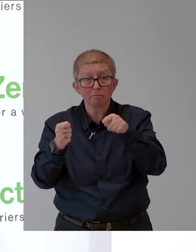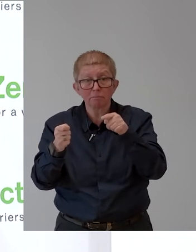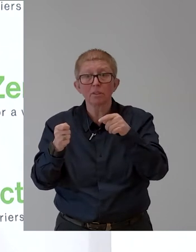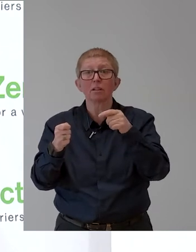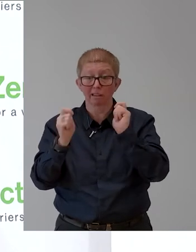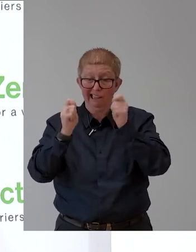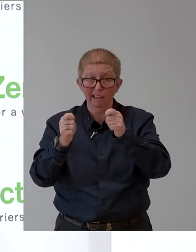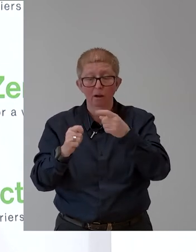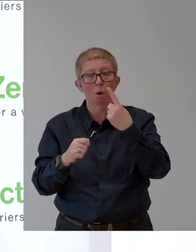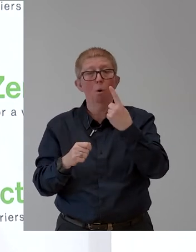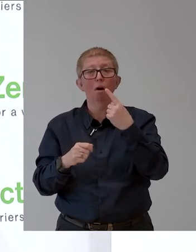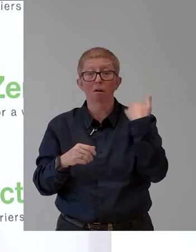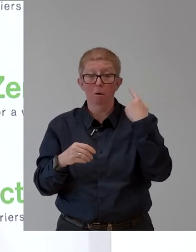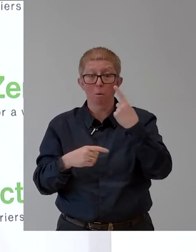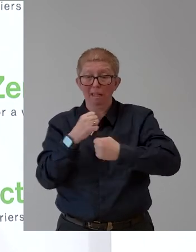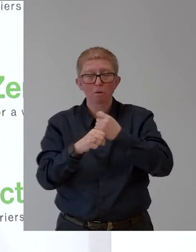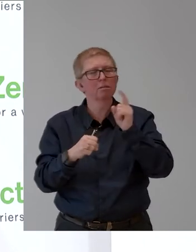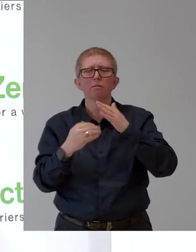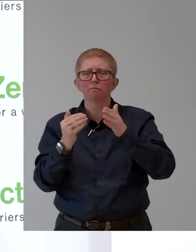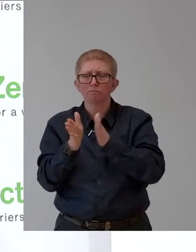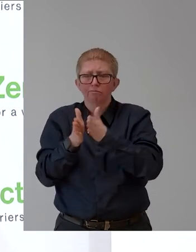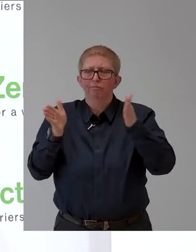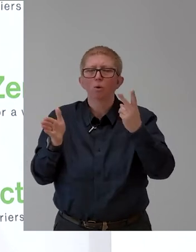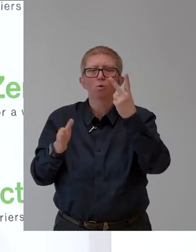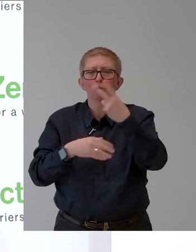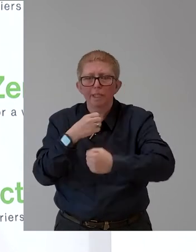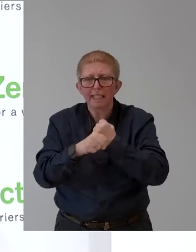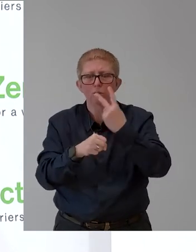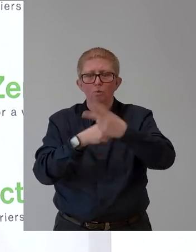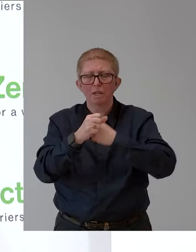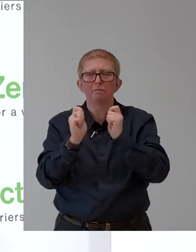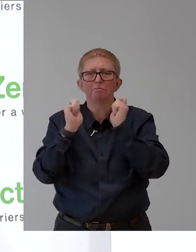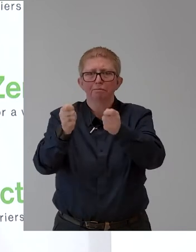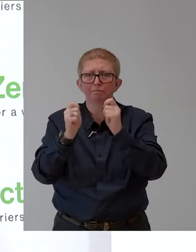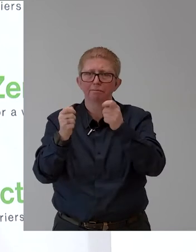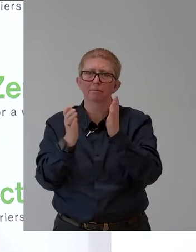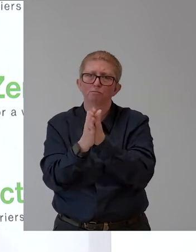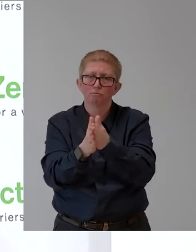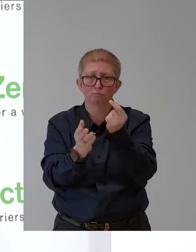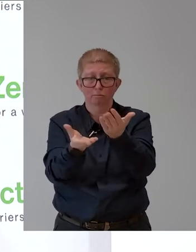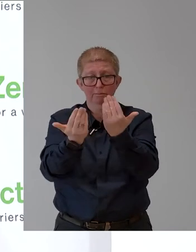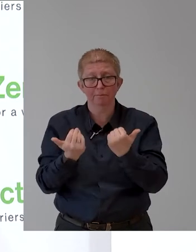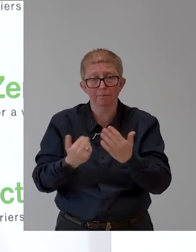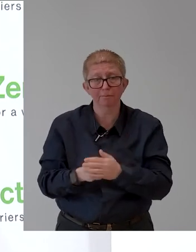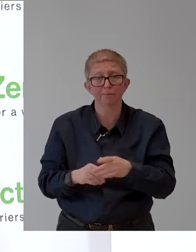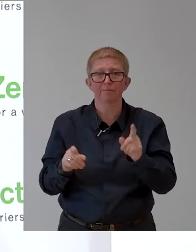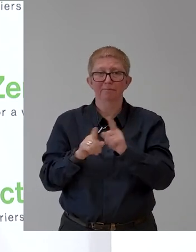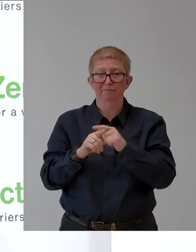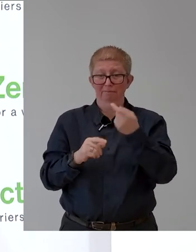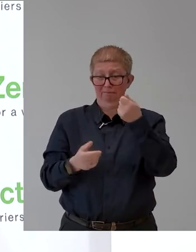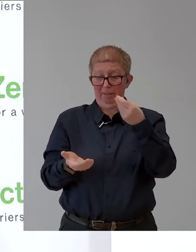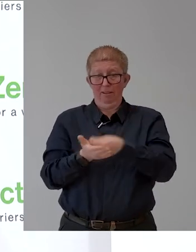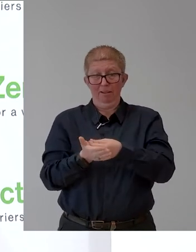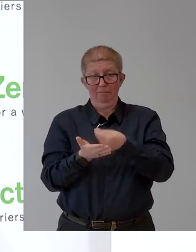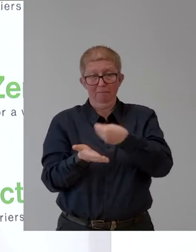Richtlinien für die Lohnkostenzuschüsse, um es unkompliziert und unbürokratisch zu machen. Und nicht zuletzt das Neberbetriebsservice wäre hier